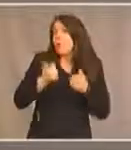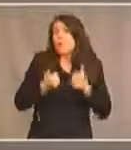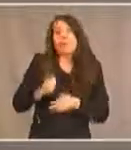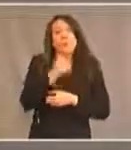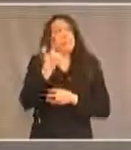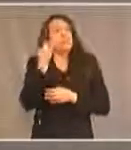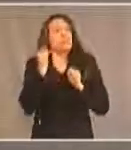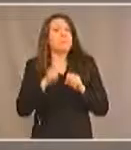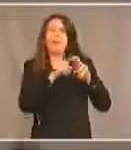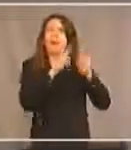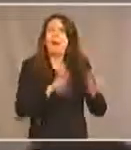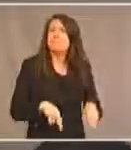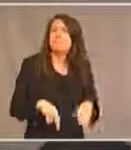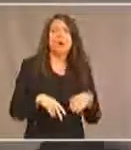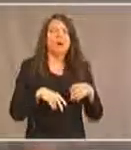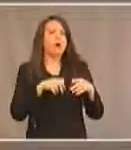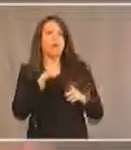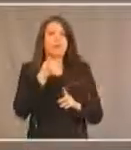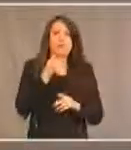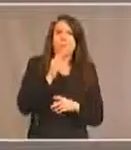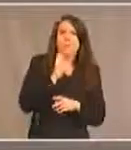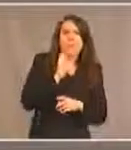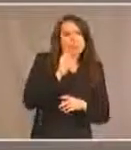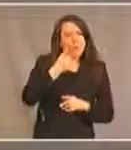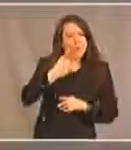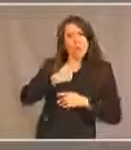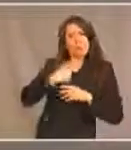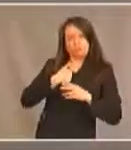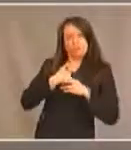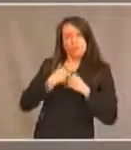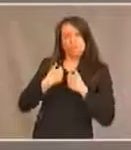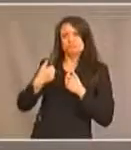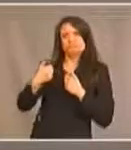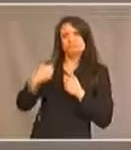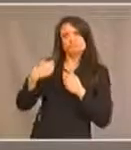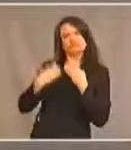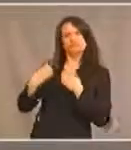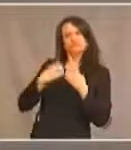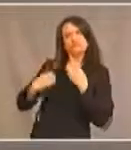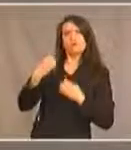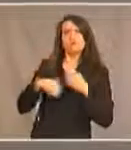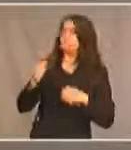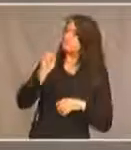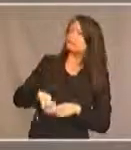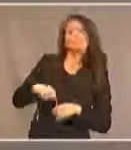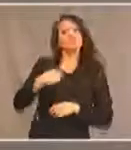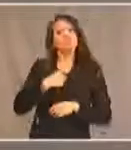rapports d'autoréglementation, donc des groupes qui disent oui, on fait du très bon travail et ça va.